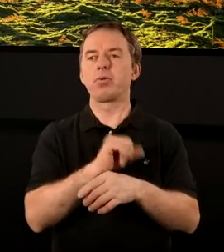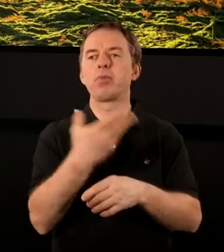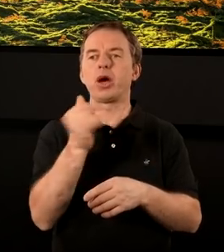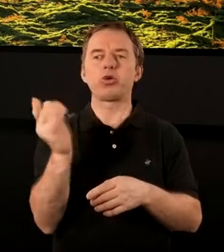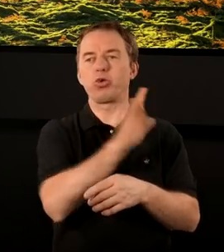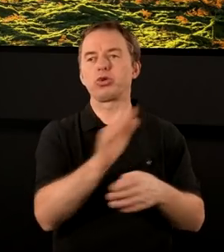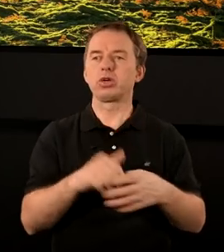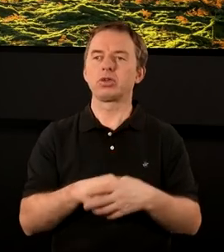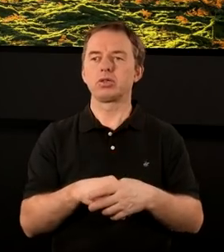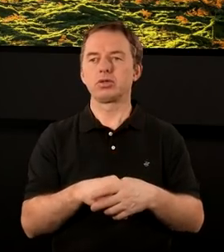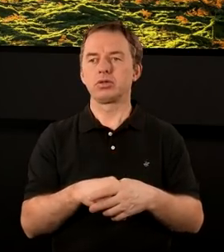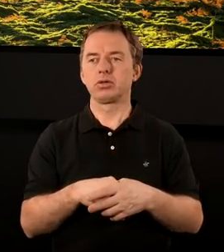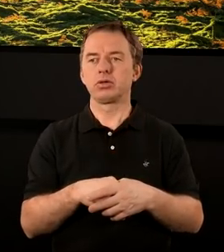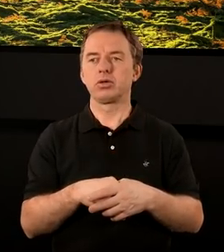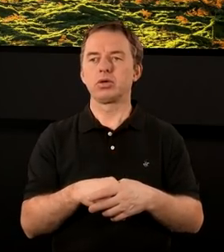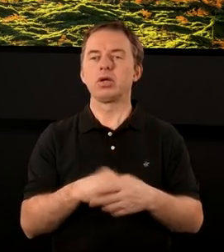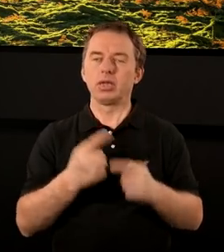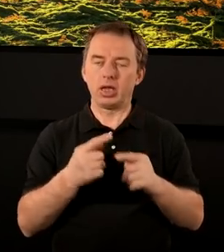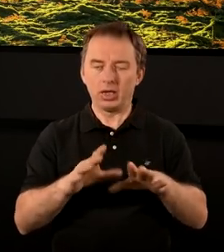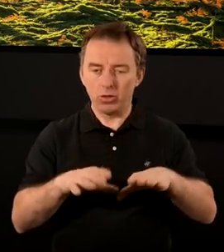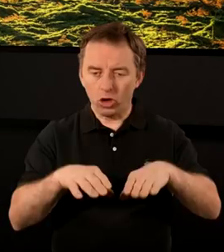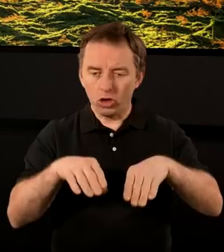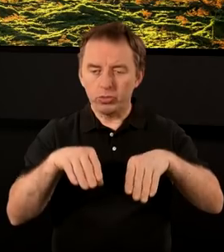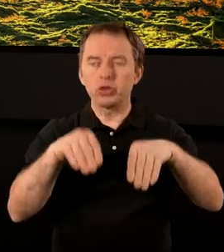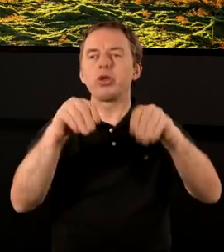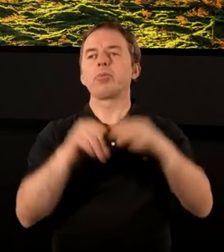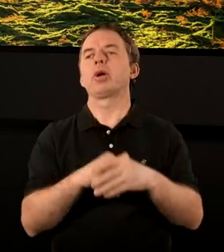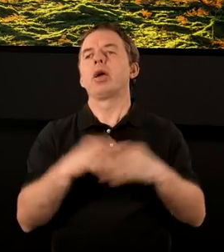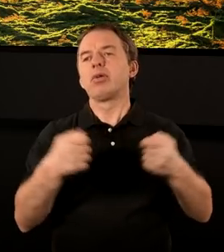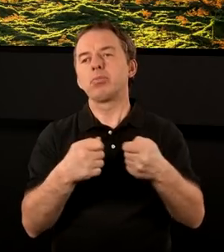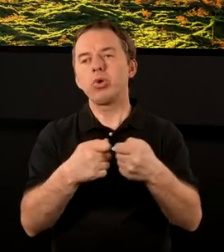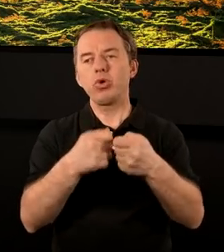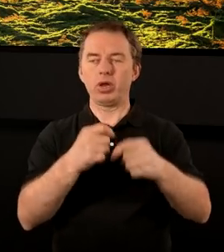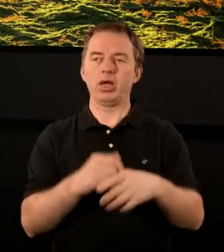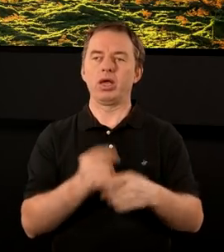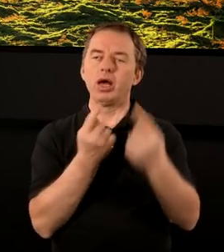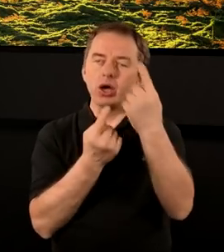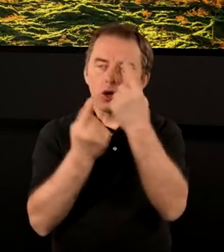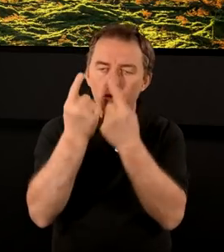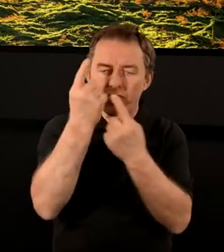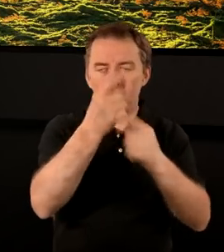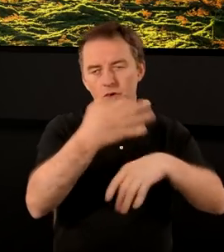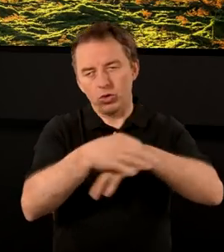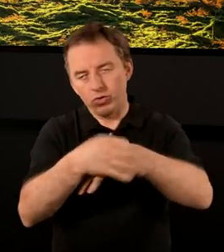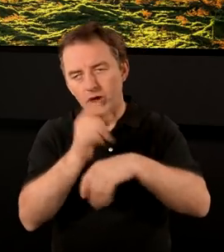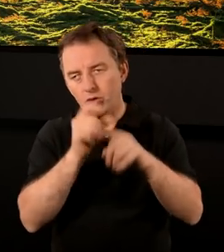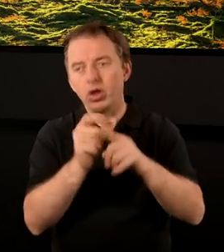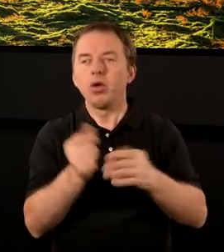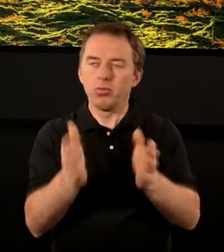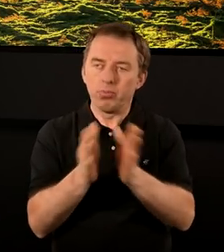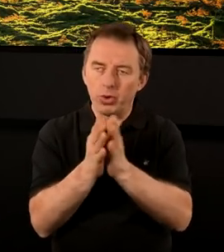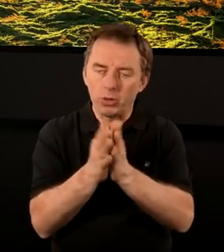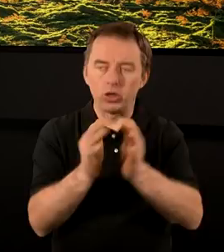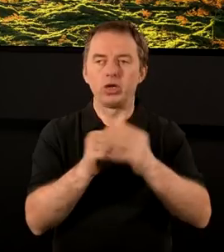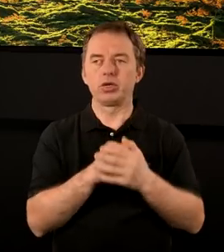Ja mam na imię Mariusz. Zanim rozpoczniemy wspólne rozważanie, chciałbym, żebyśmy też